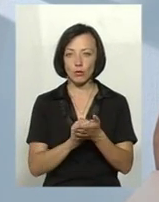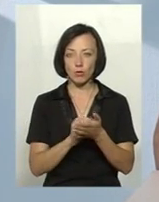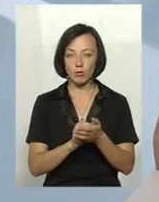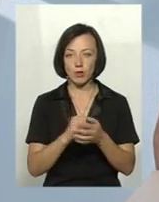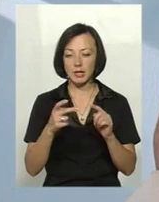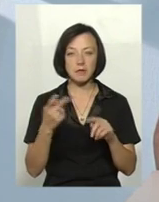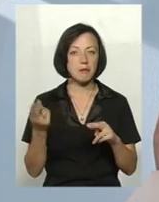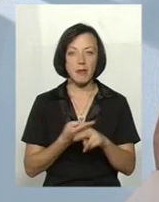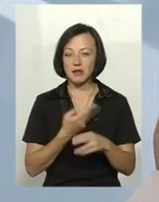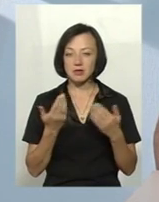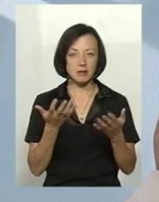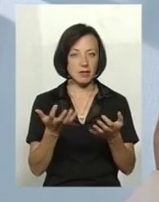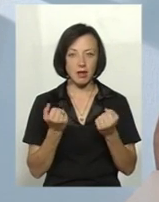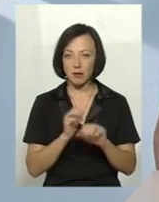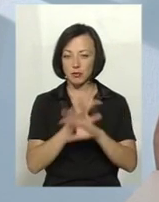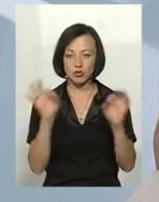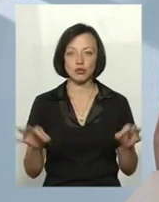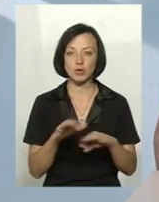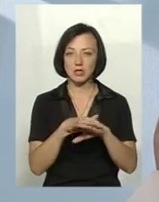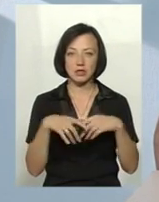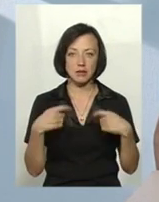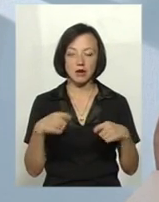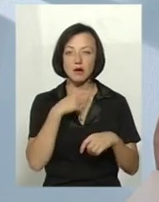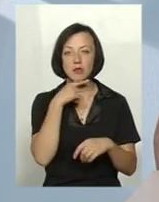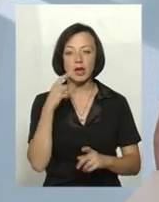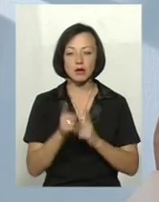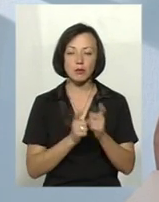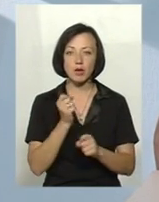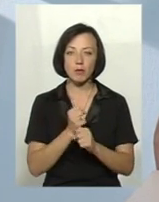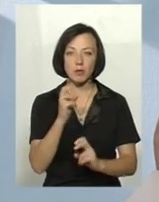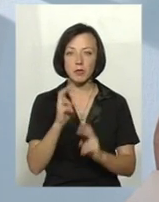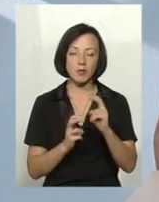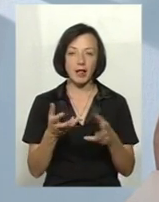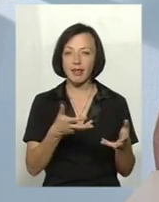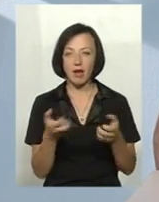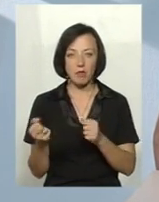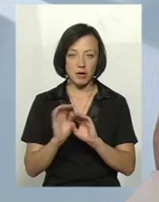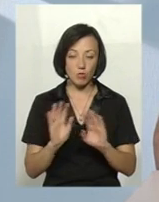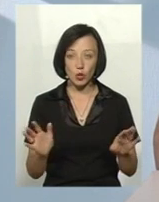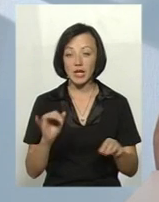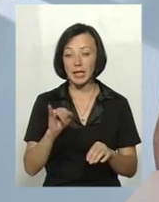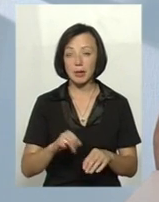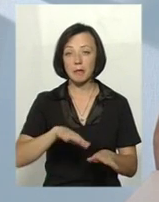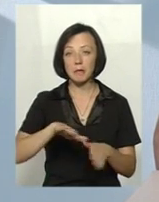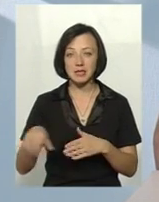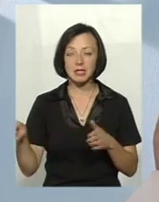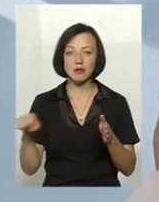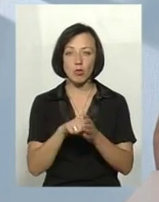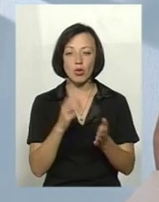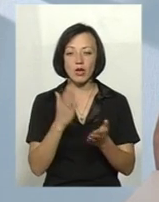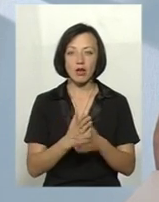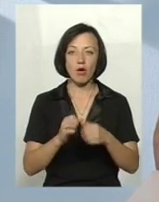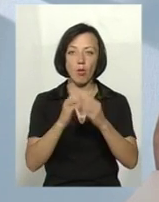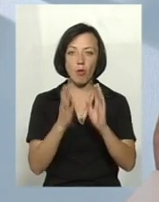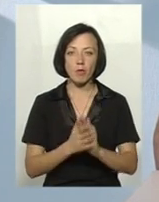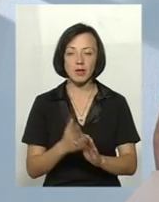тварину, без якого її не приймуть на жоден ринок, на м'ясопереробне підприємство, не приймуть таку тварину. Ну, і після забою є комплекс